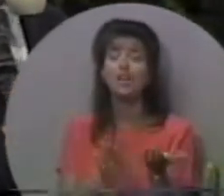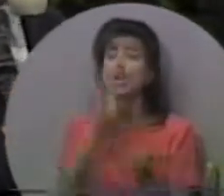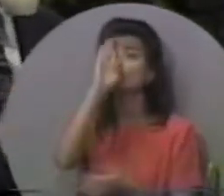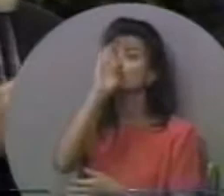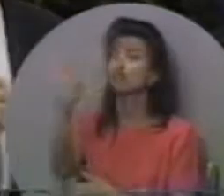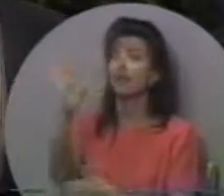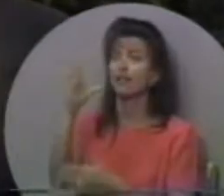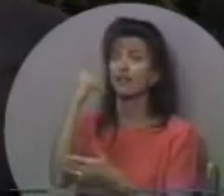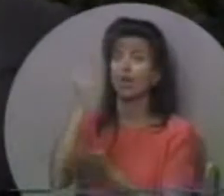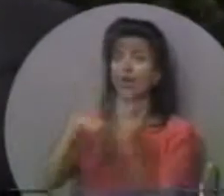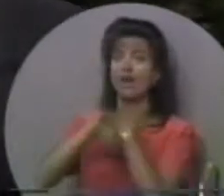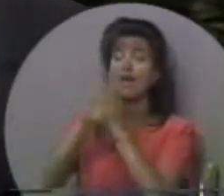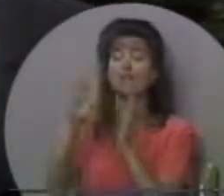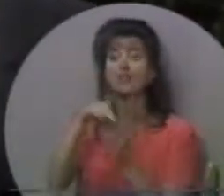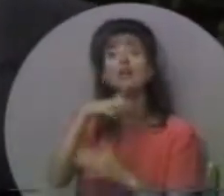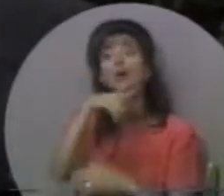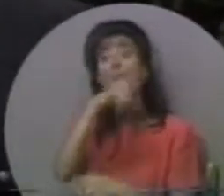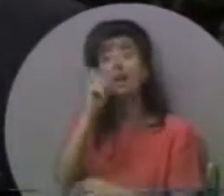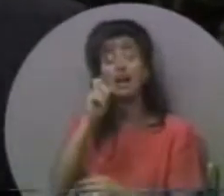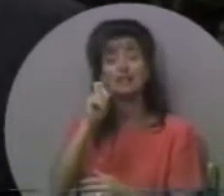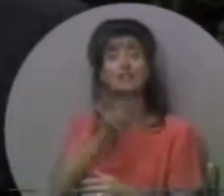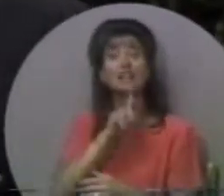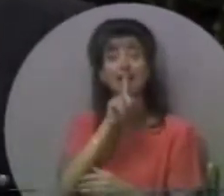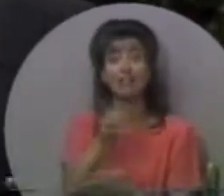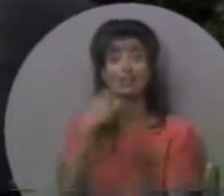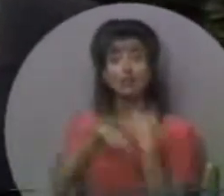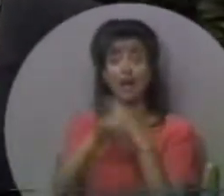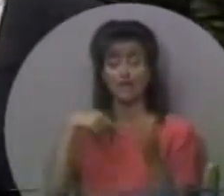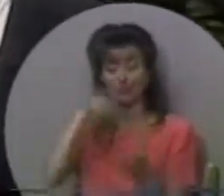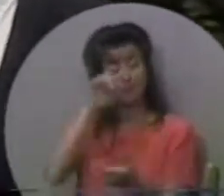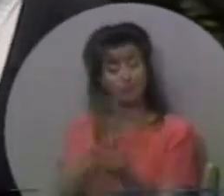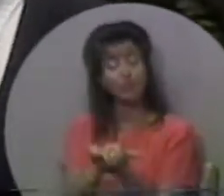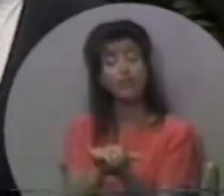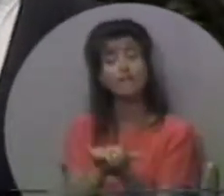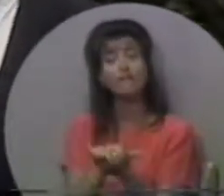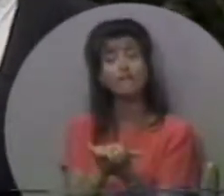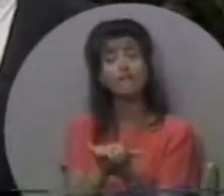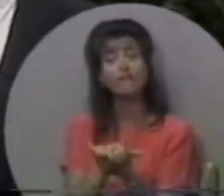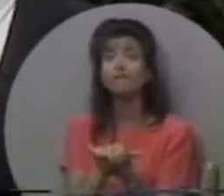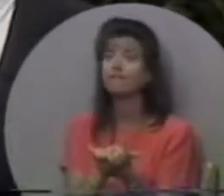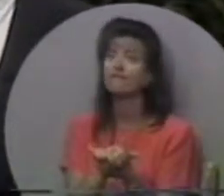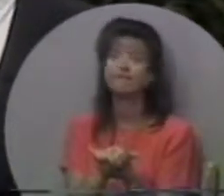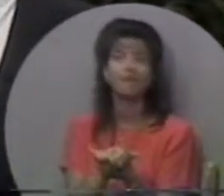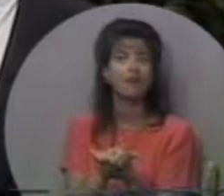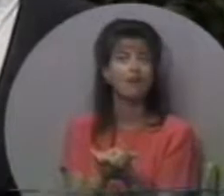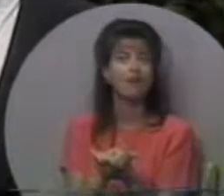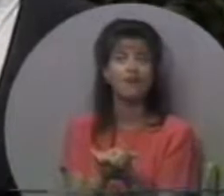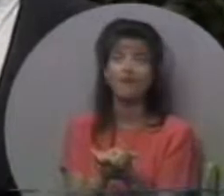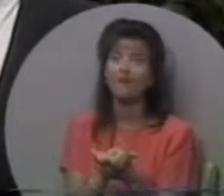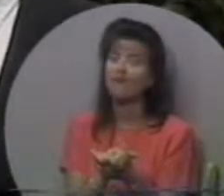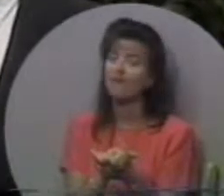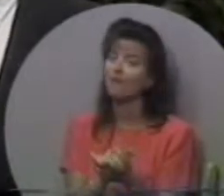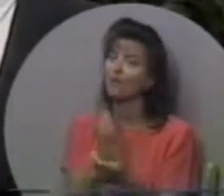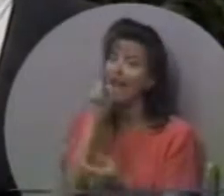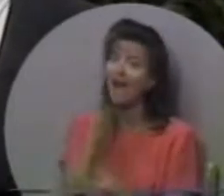всі ті, хто померли недавно, пішли на небеса недавно. Через те, що ми віримо в буквальні небеса, ми не можемо